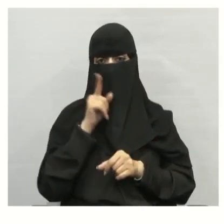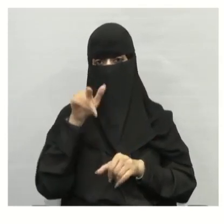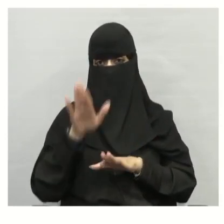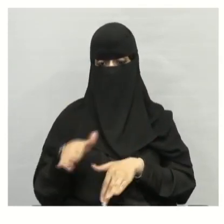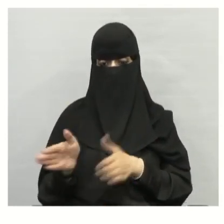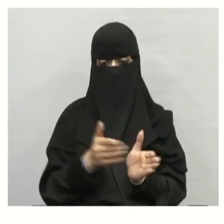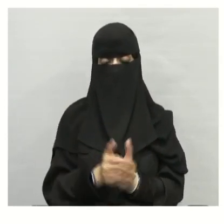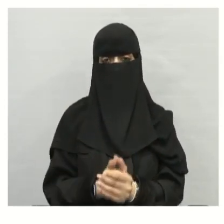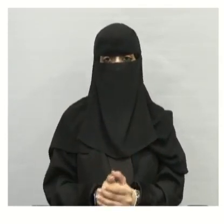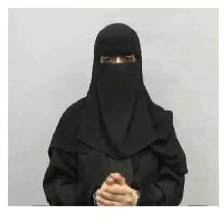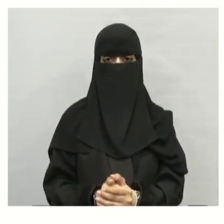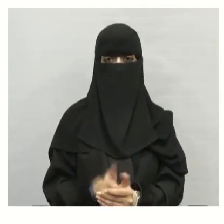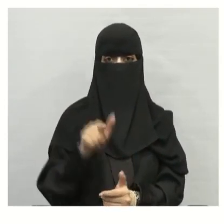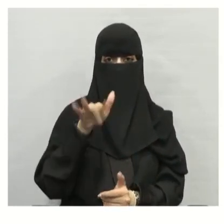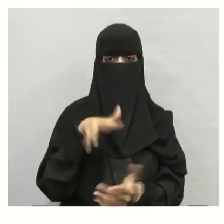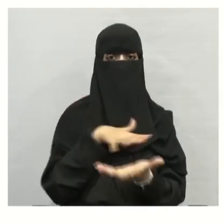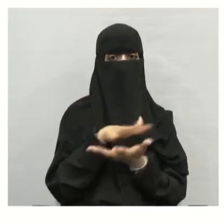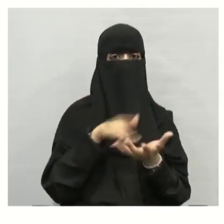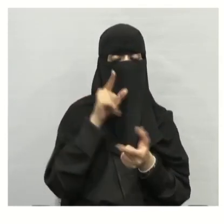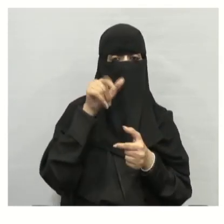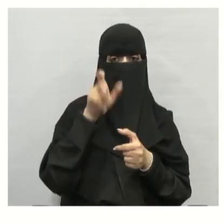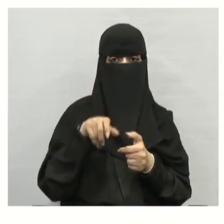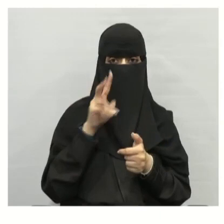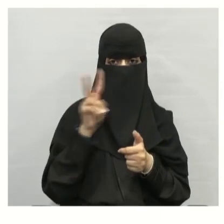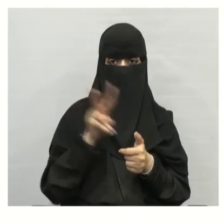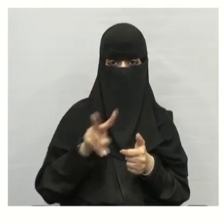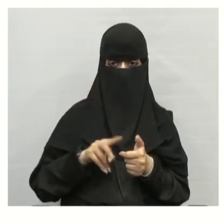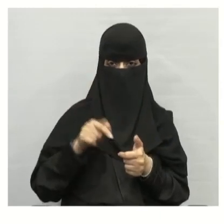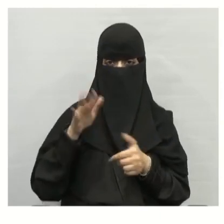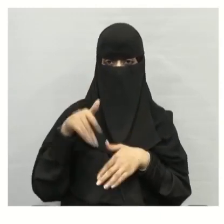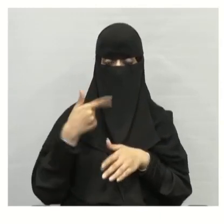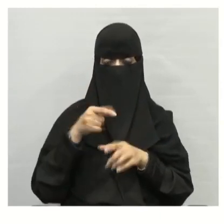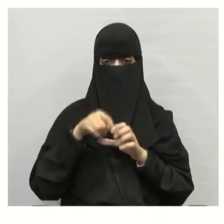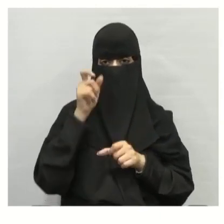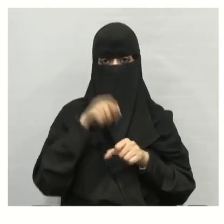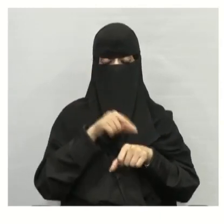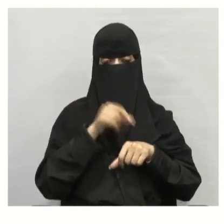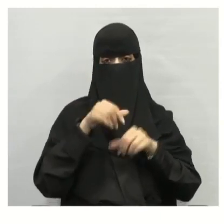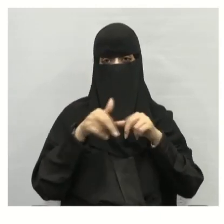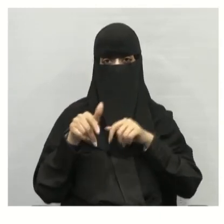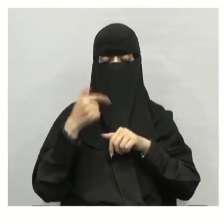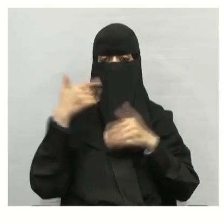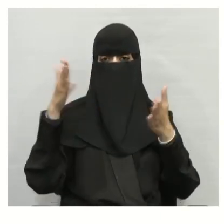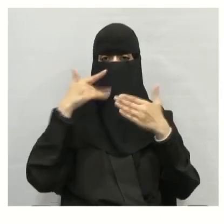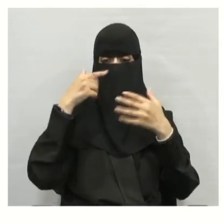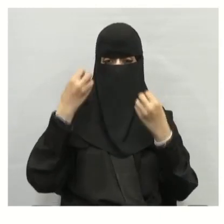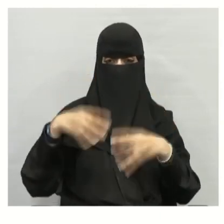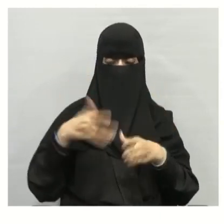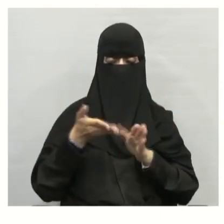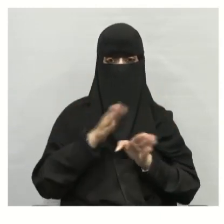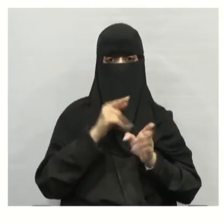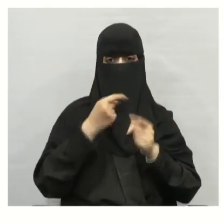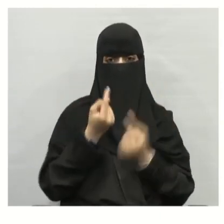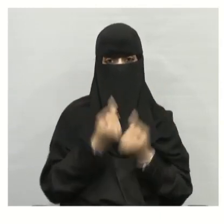المائية إذن لدينا هنا أضرار المطر الحمضي يضر الإنسان والحيوانات يلوث الهواء يضر كذلك